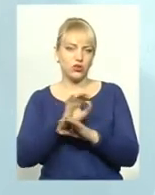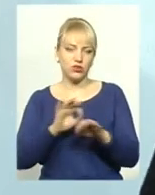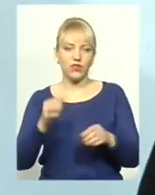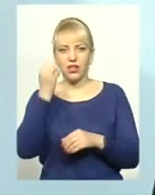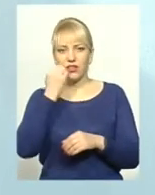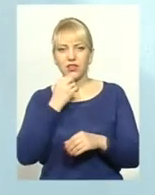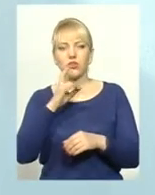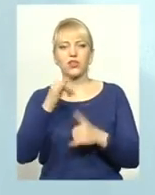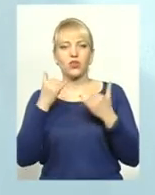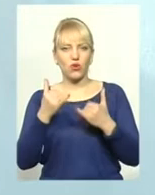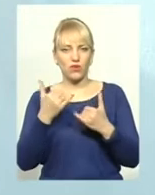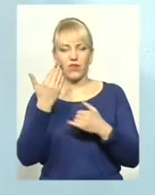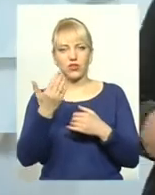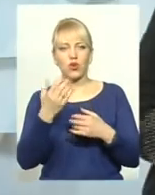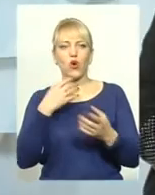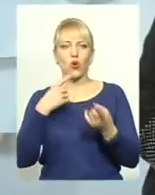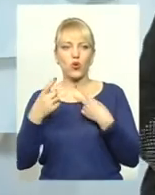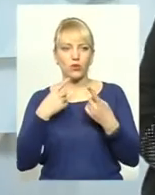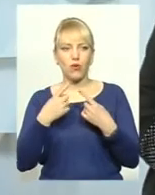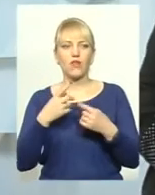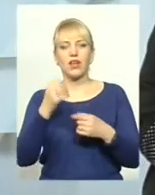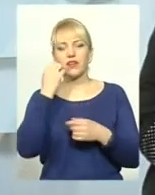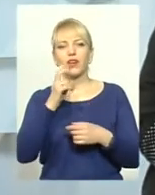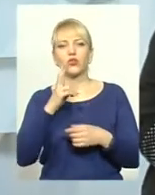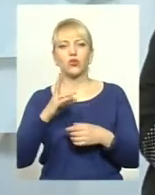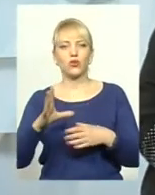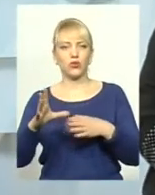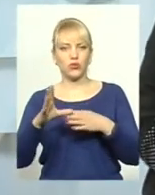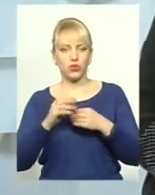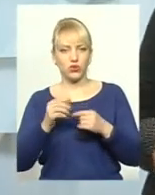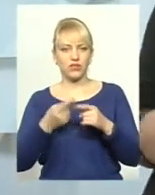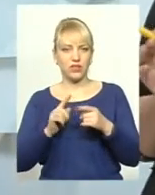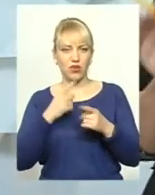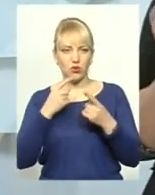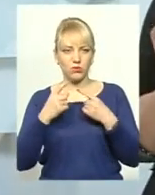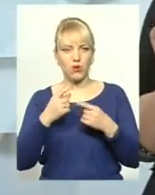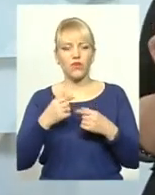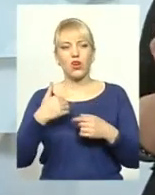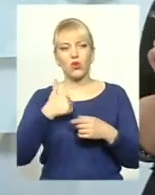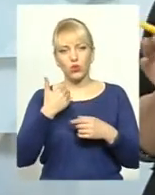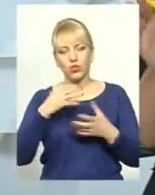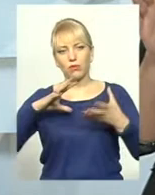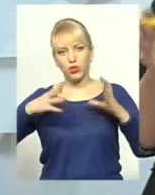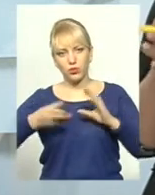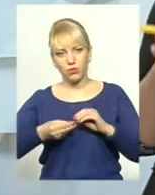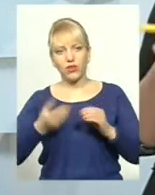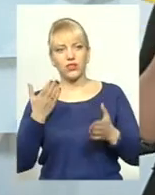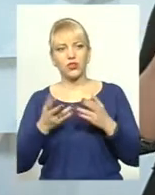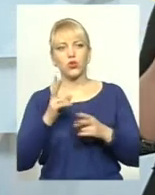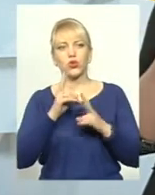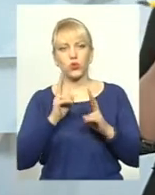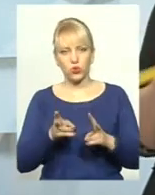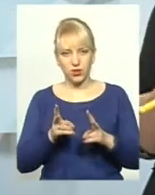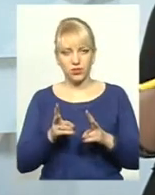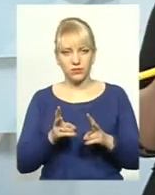сьогоднішню розмову. Дякую всім, хто до неї долучився. Хочеться нагадати, підрезюмувати трошки, якщо хтось